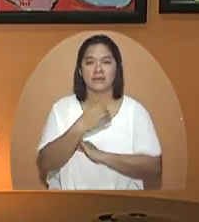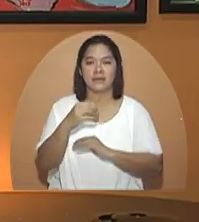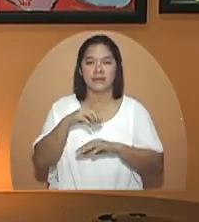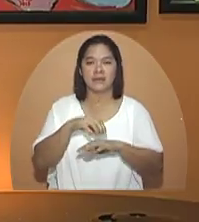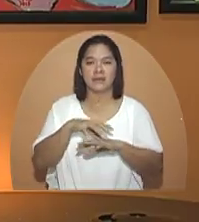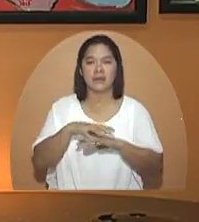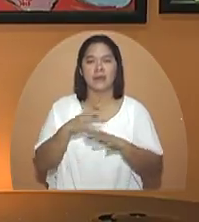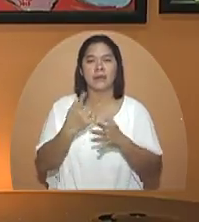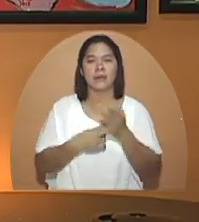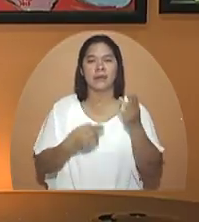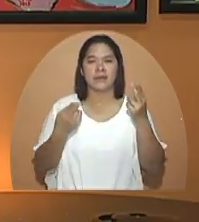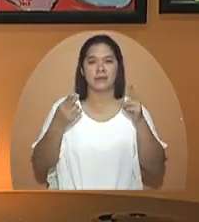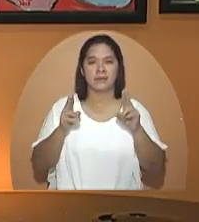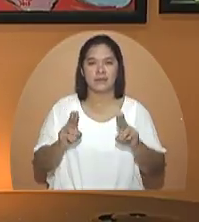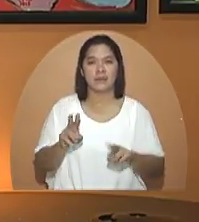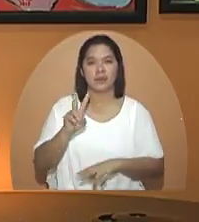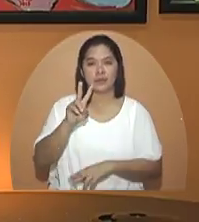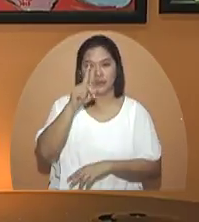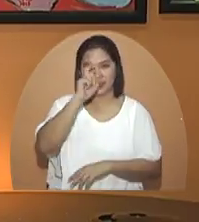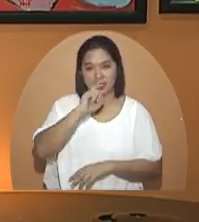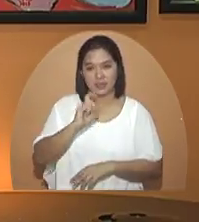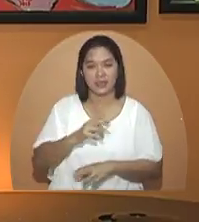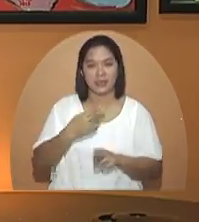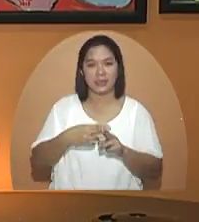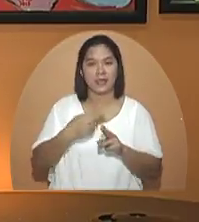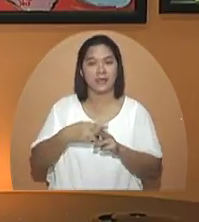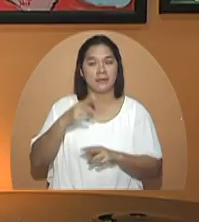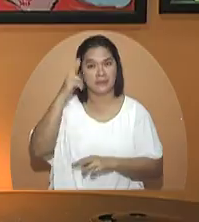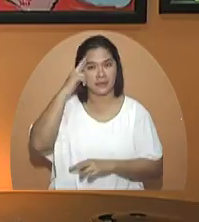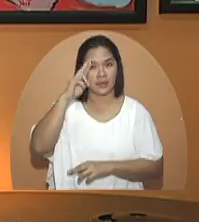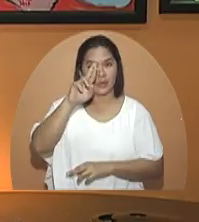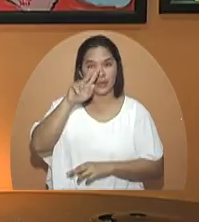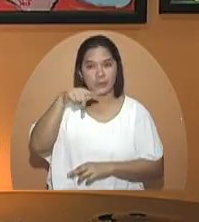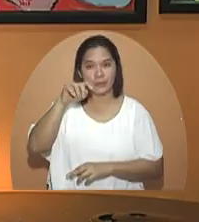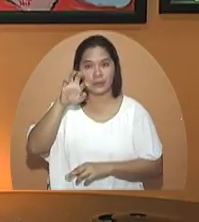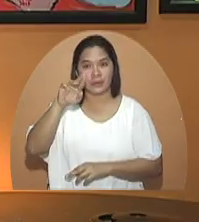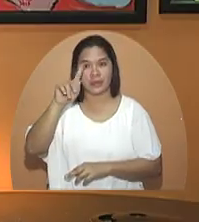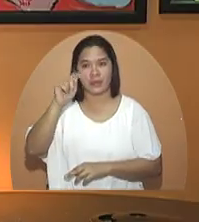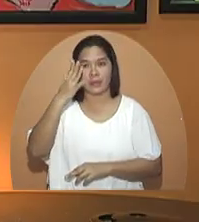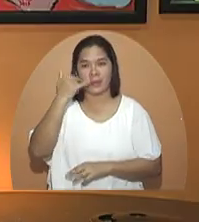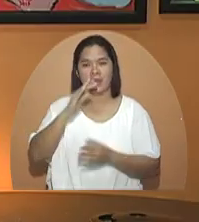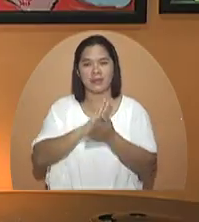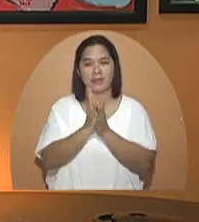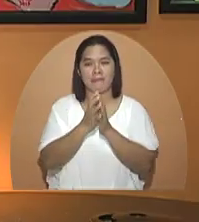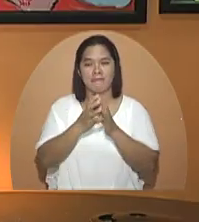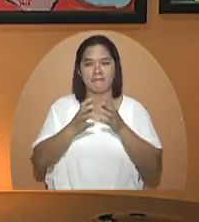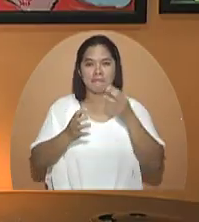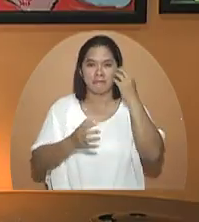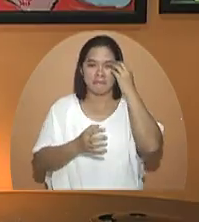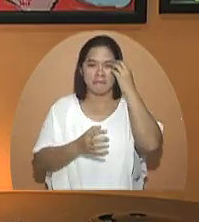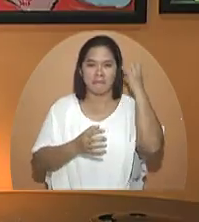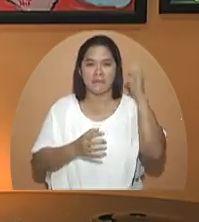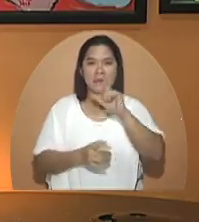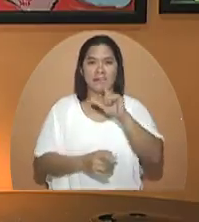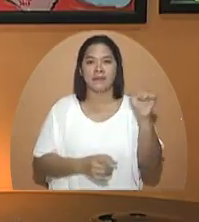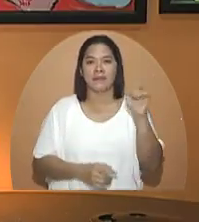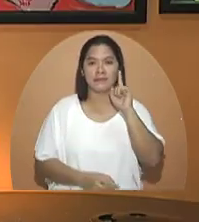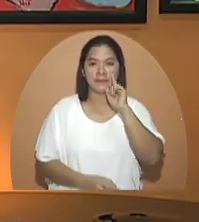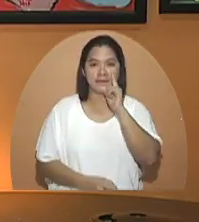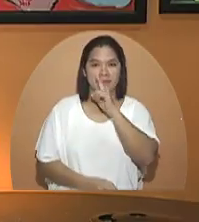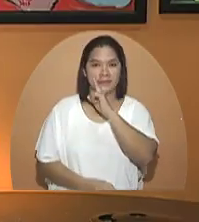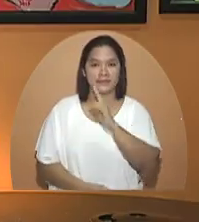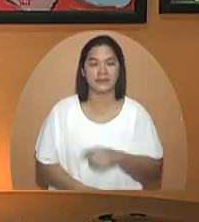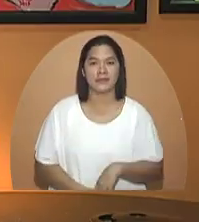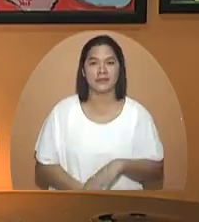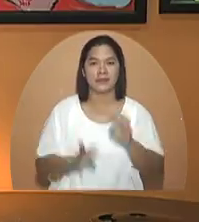mamaga. Anong nangyari sa dalawang taong gulang na si Rupert? At bakit lumaki ang bukol sa kanyang kaliwang